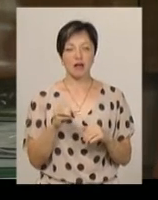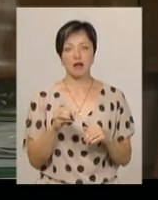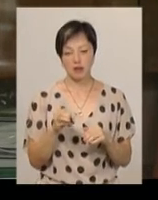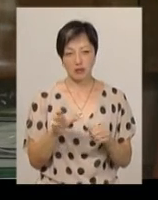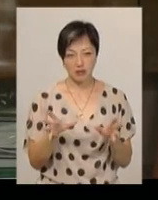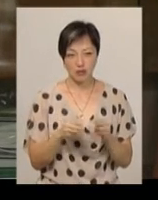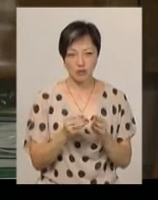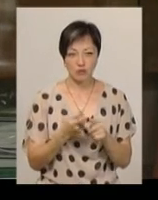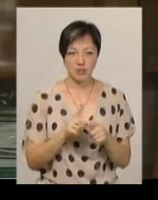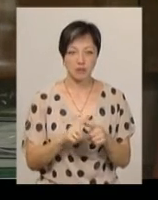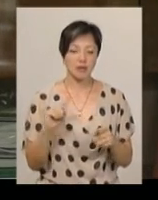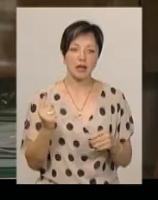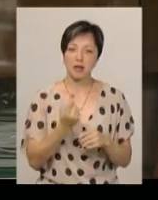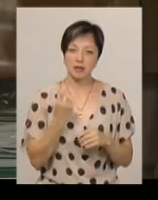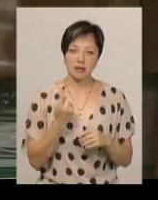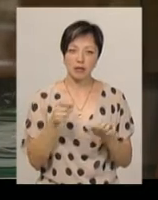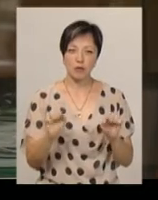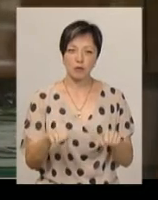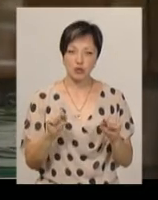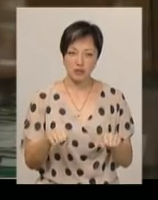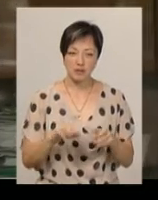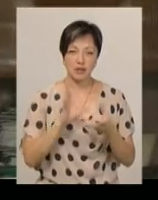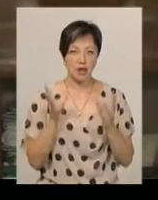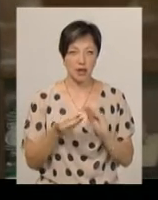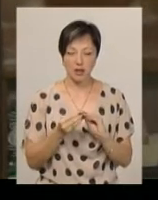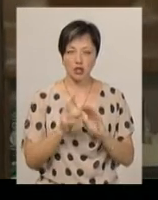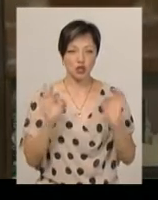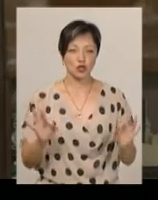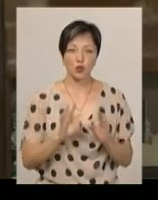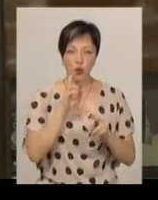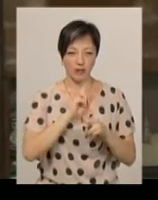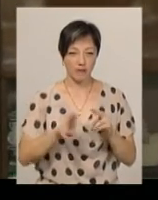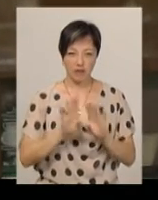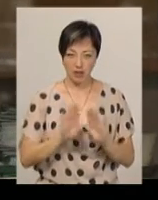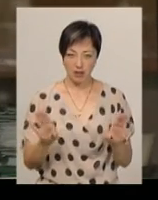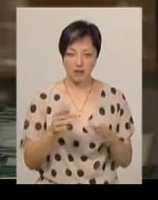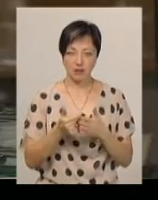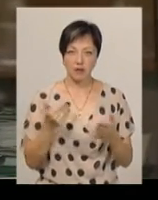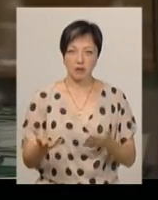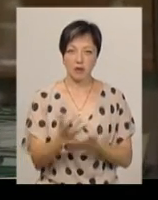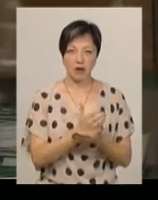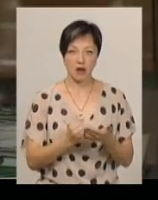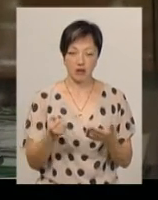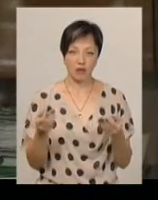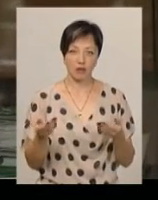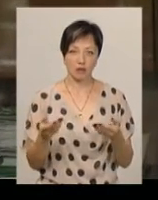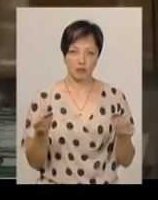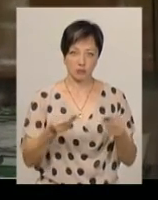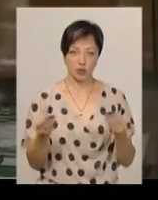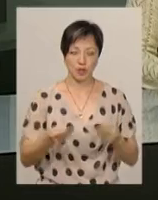тим це єдина можливість взагалі нічого не втратити від збирання урожаю.